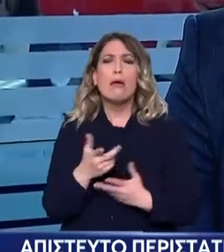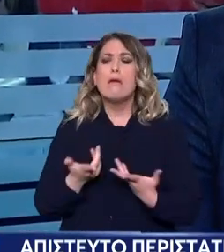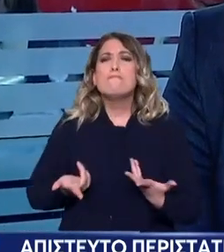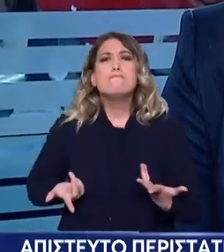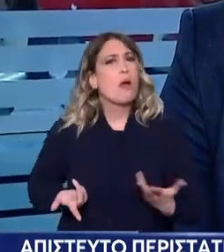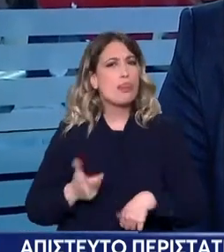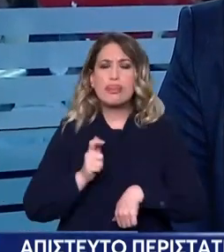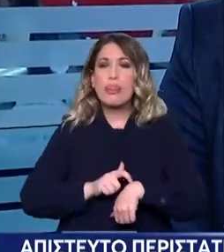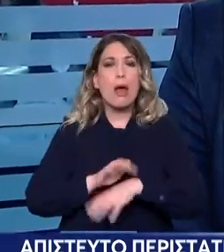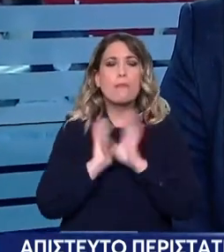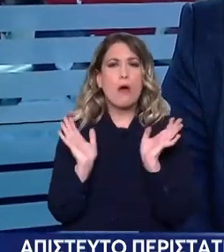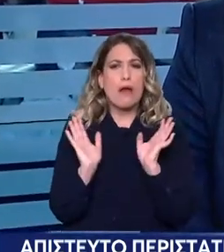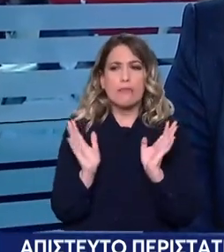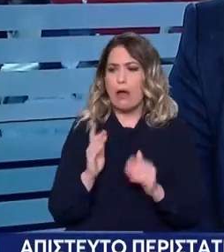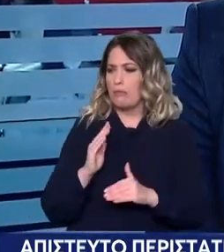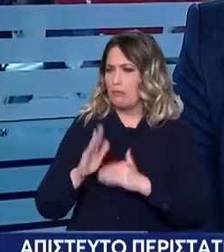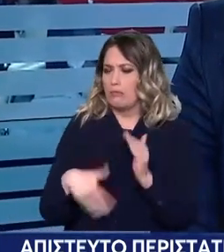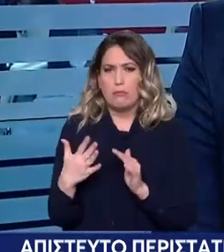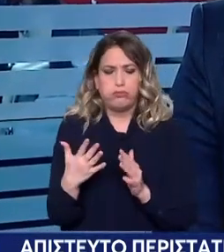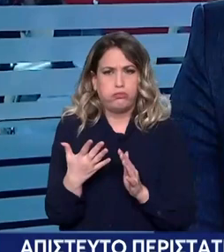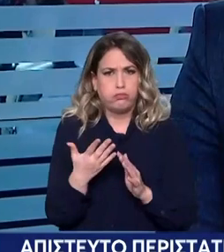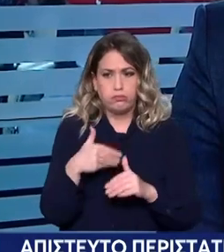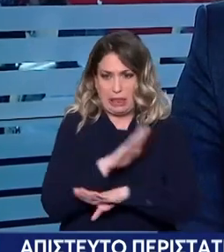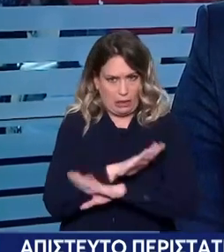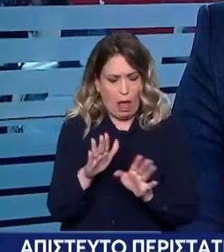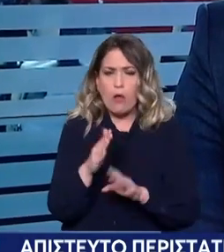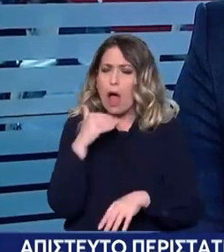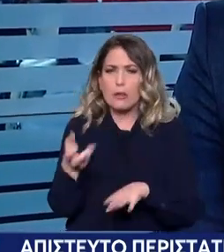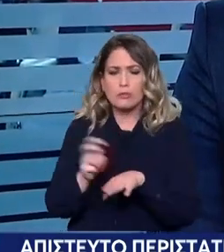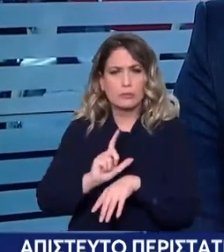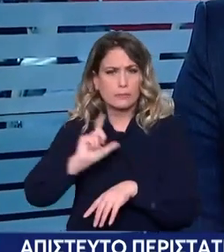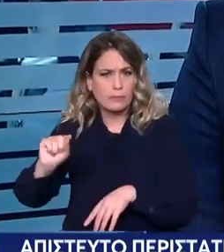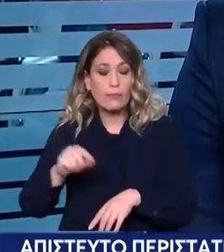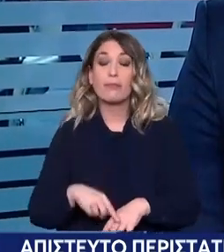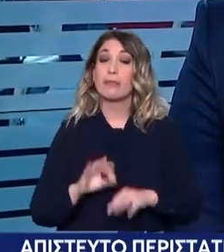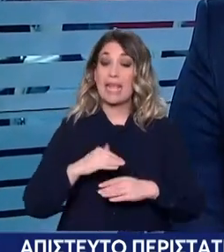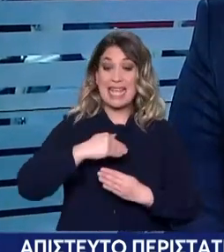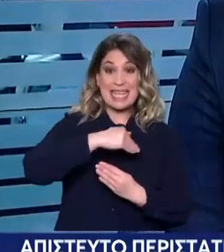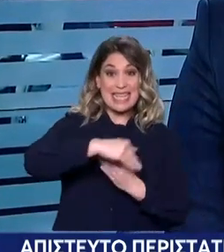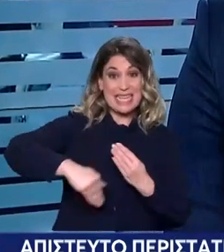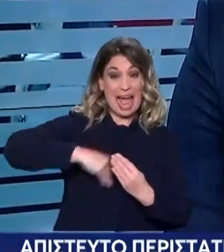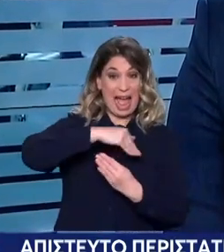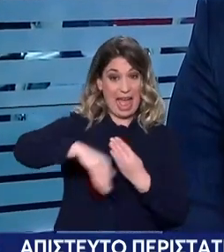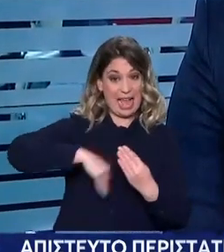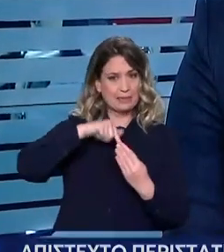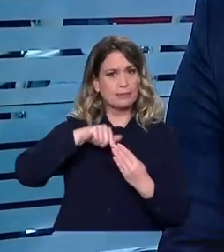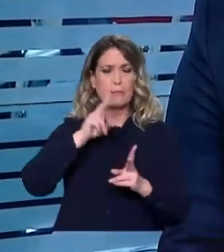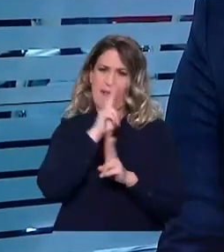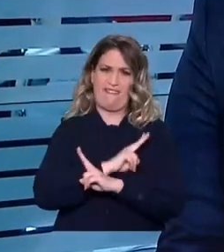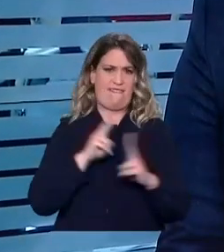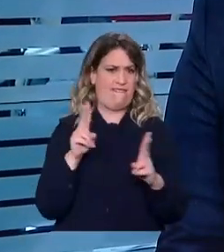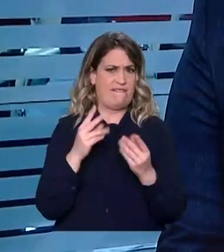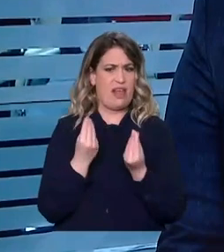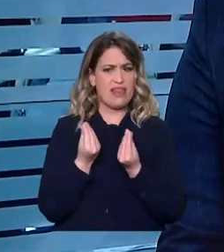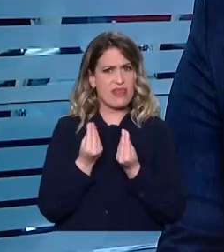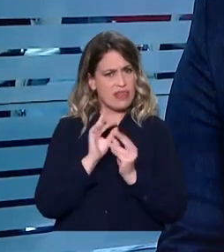απαραίτητες οδηγίες. Λέει πως οι γάζες που έμειναν ήταν αποστηρωμένες και έτσι δεν δημιουργήθηκε κάποιο σοβαρό πρόβλημα